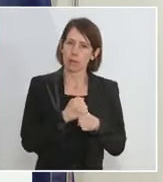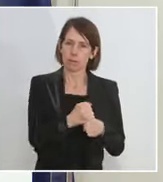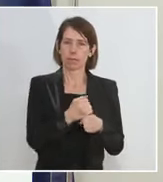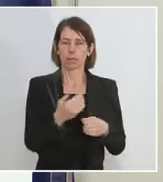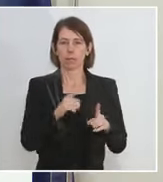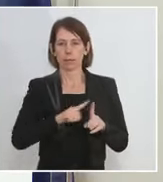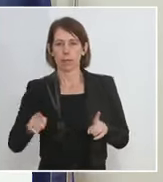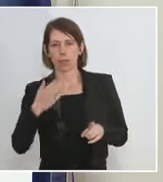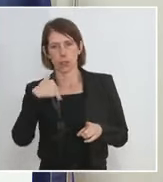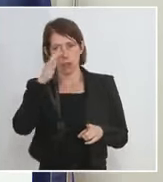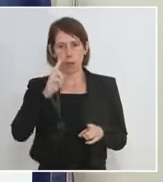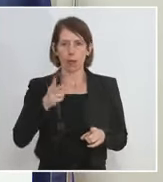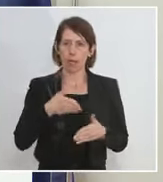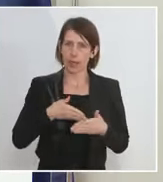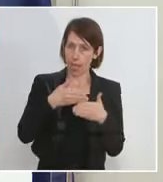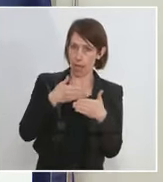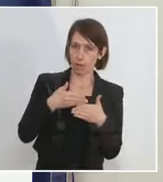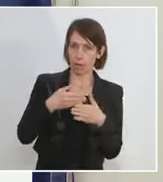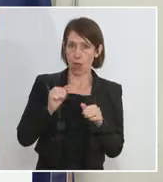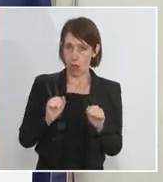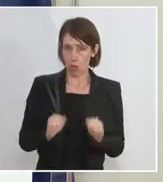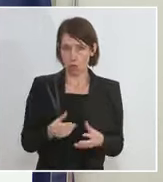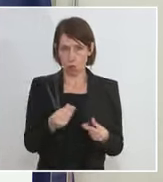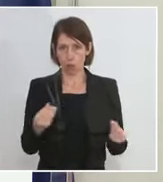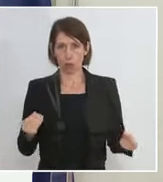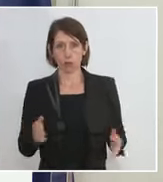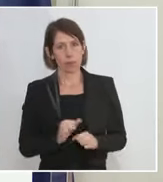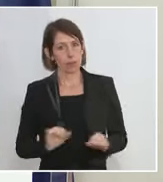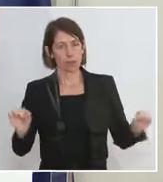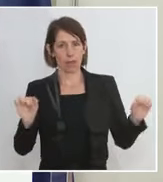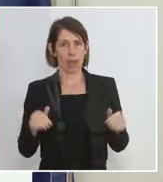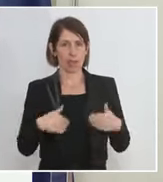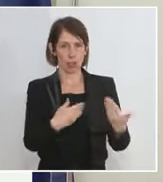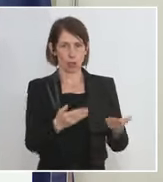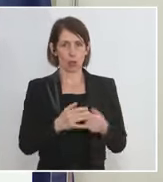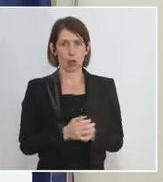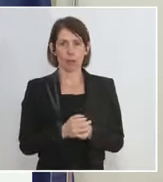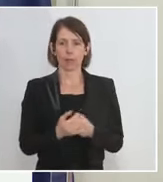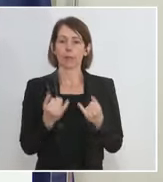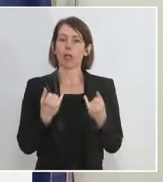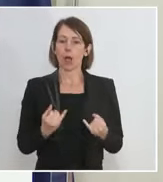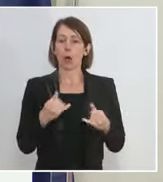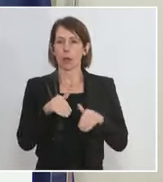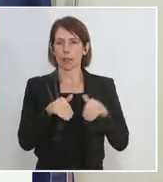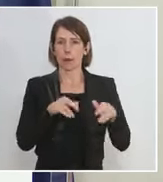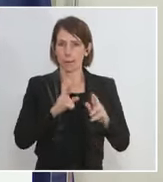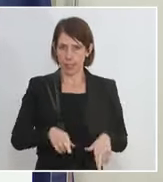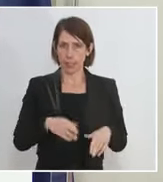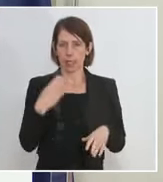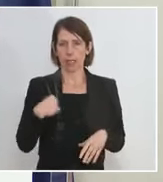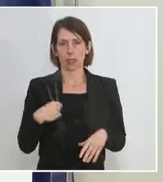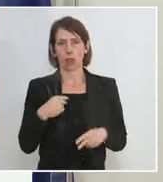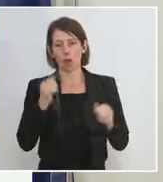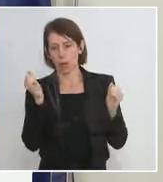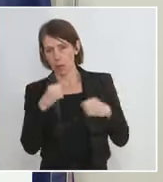auch bis zum Sommer schon helfen, möglichst viel Freiheit zu erreichen. Wir haben uns heute im Ministerrat noch einmal auf den Grünen Pass